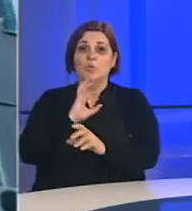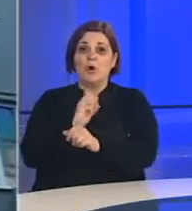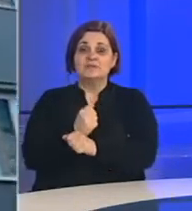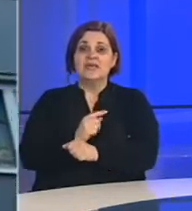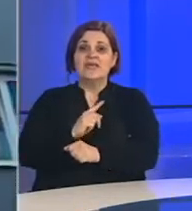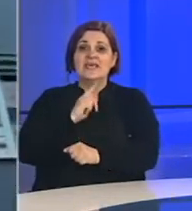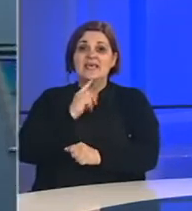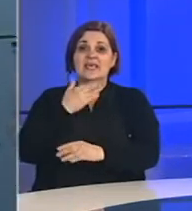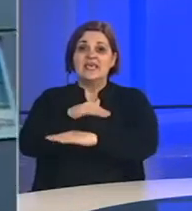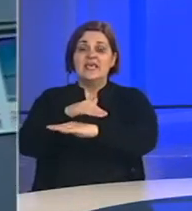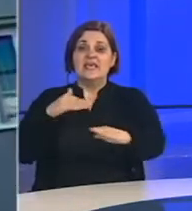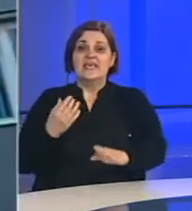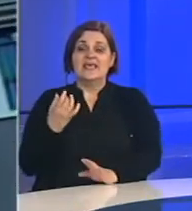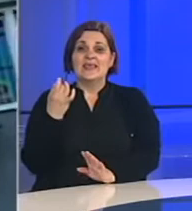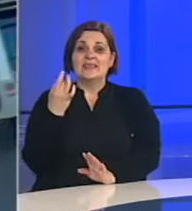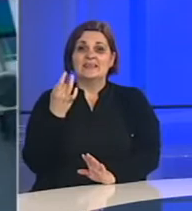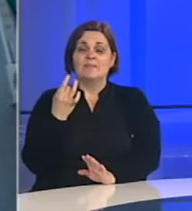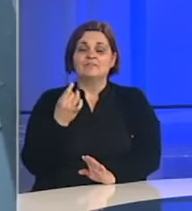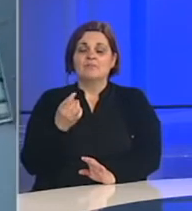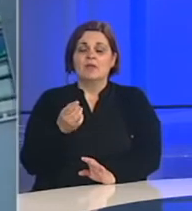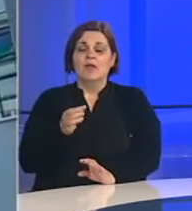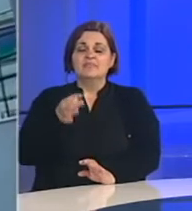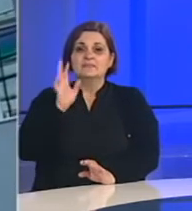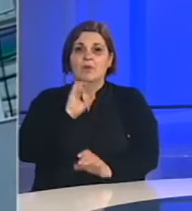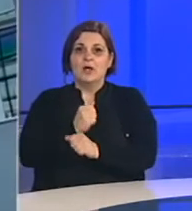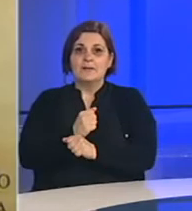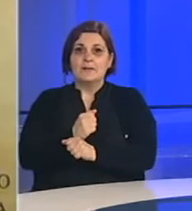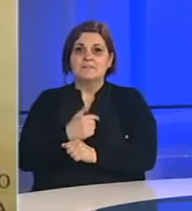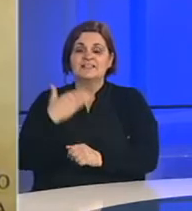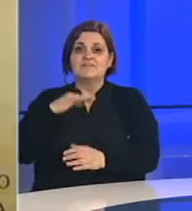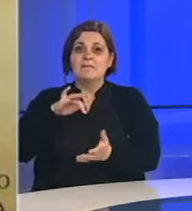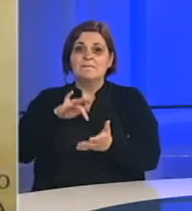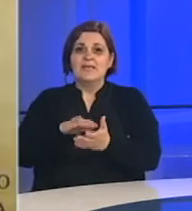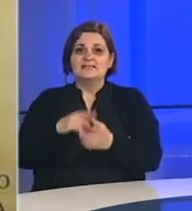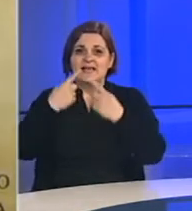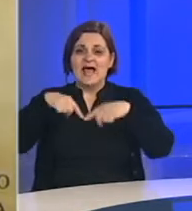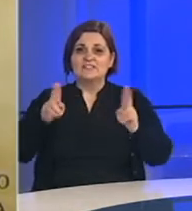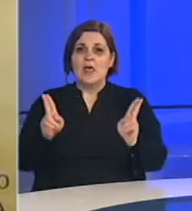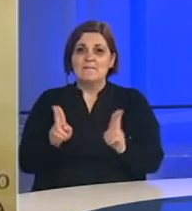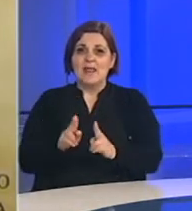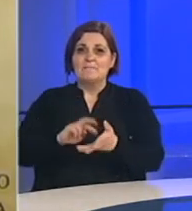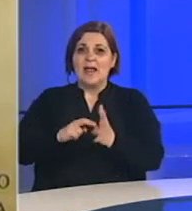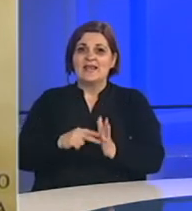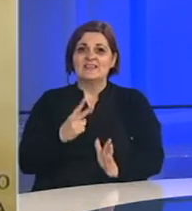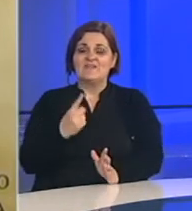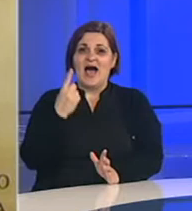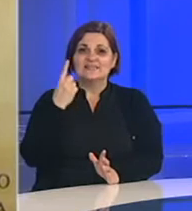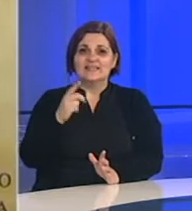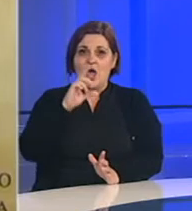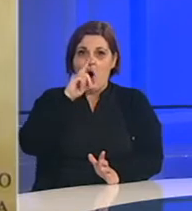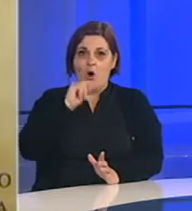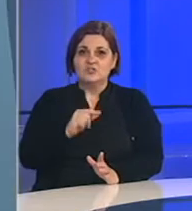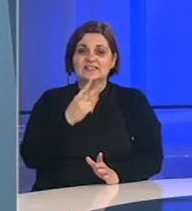Hercegovine i skupštinu distrikta Bosne i Hercegovine. Sagarantovana mjesta za pripadnike nacionalnih manjina predviđena su u 21